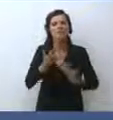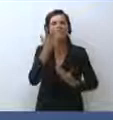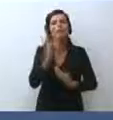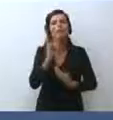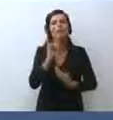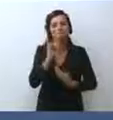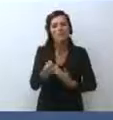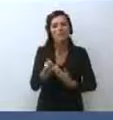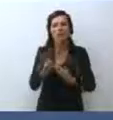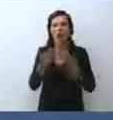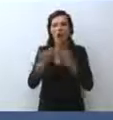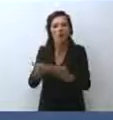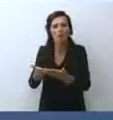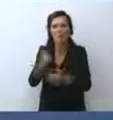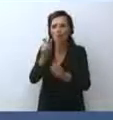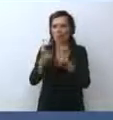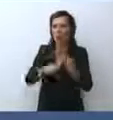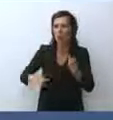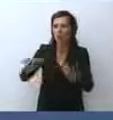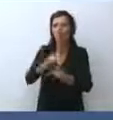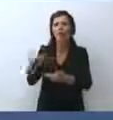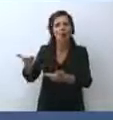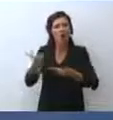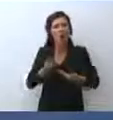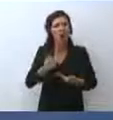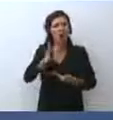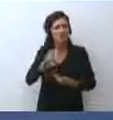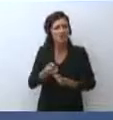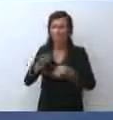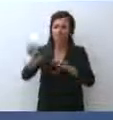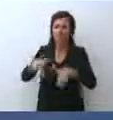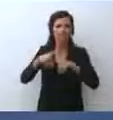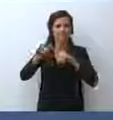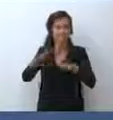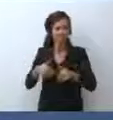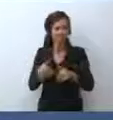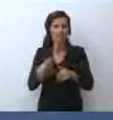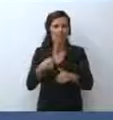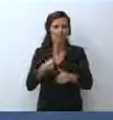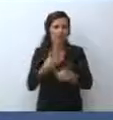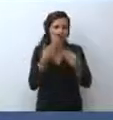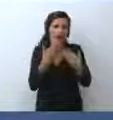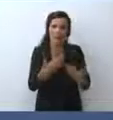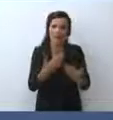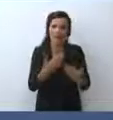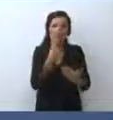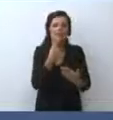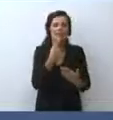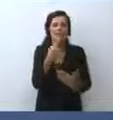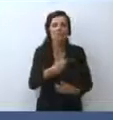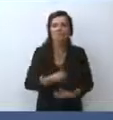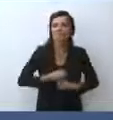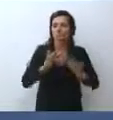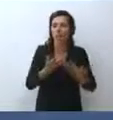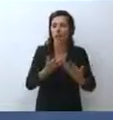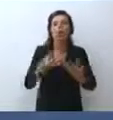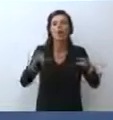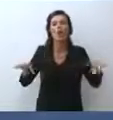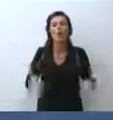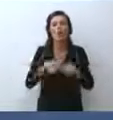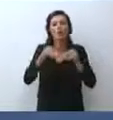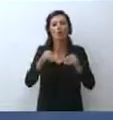quindi io voglio ringraziare tutti coloro che hanno espresso questo interesse, e inizierà un vero e proprio processo di integrazione,